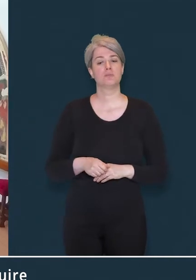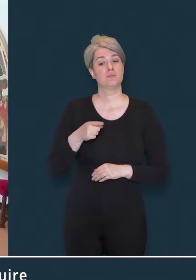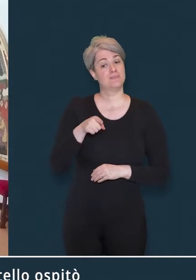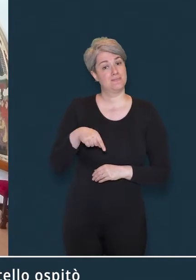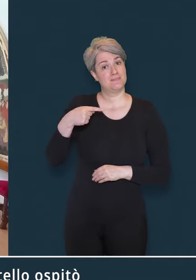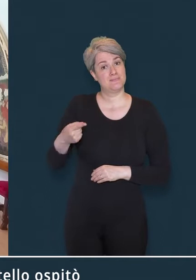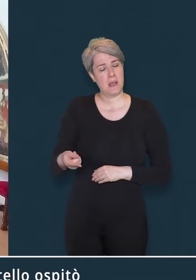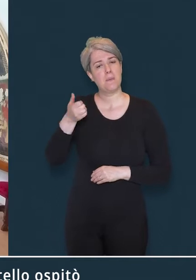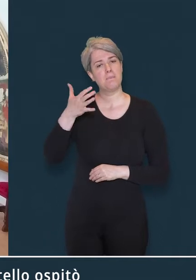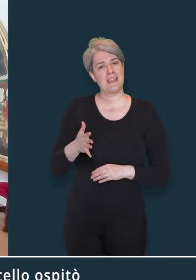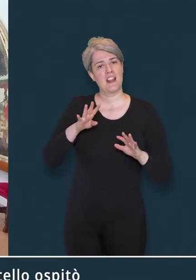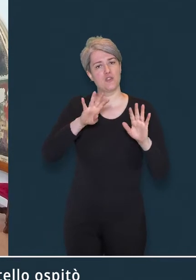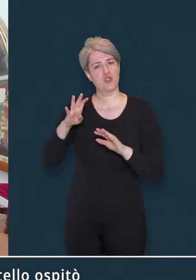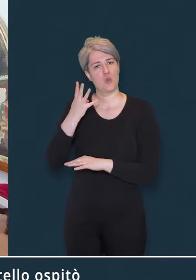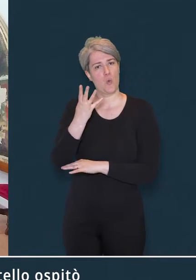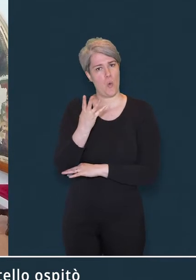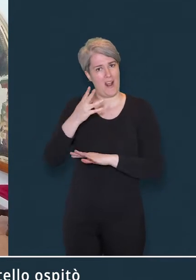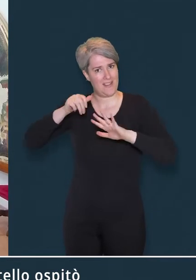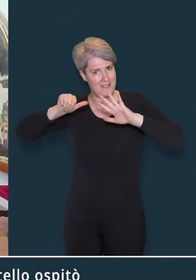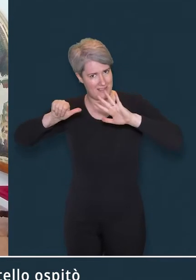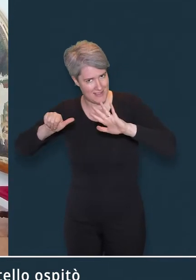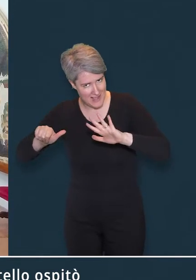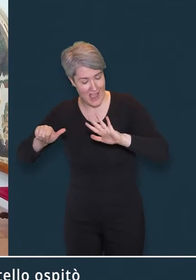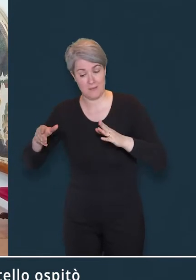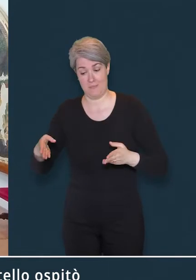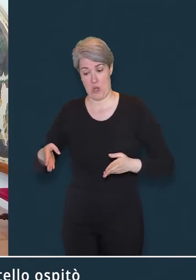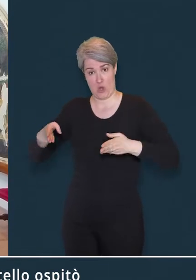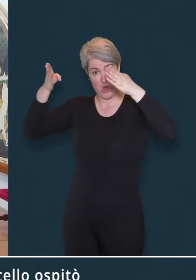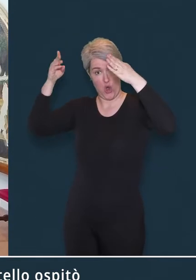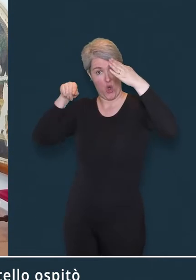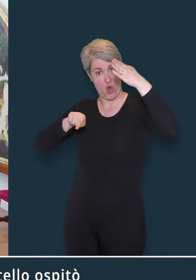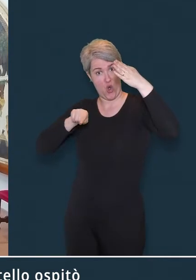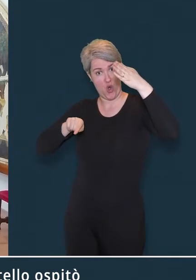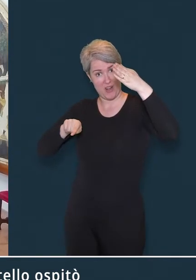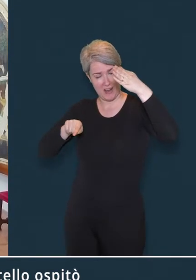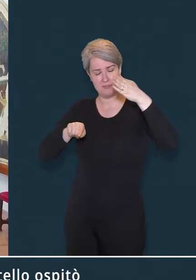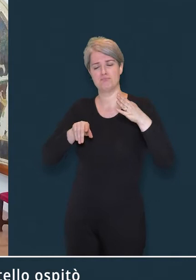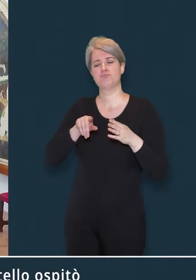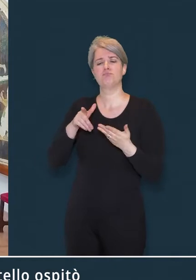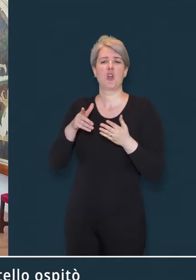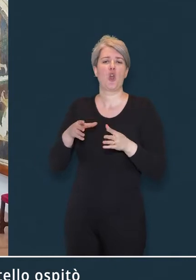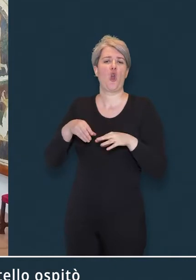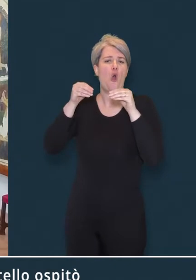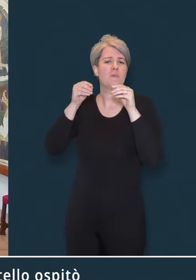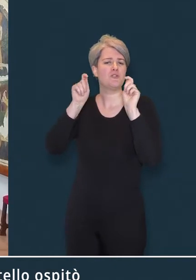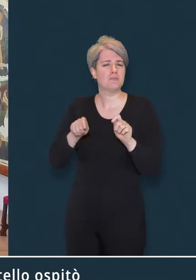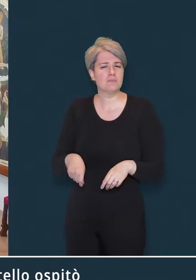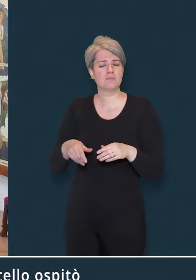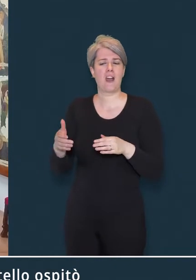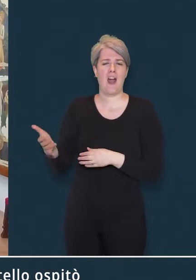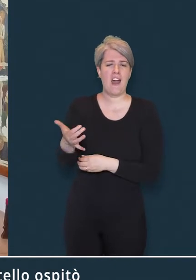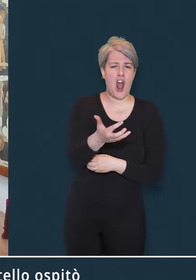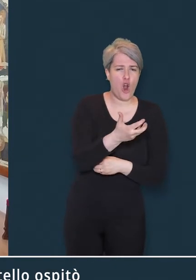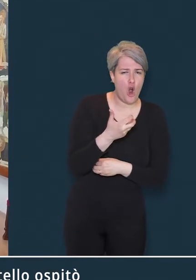ma solo nel 1946 la torre del castello ospitò alcune